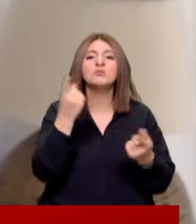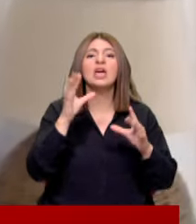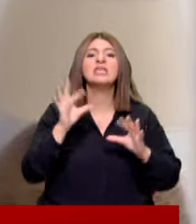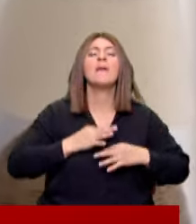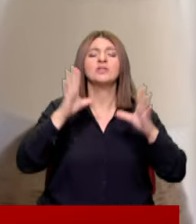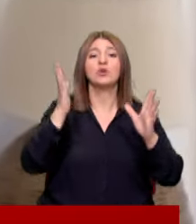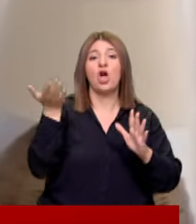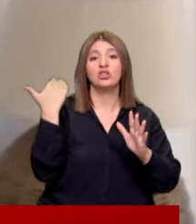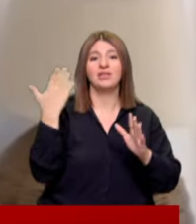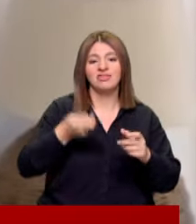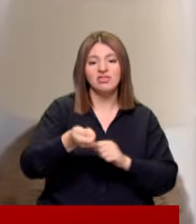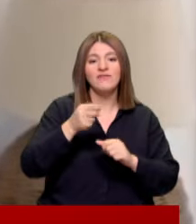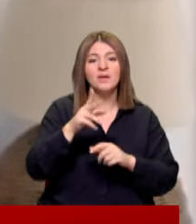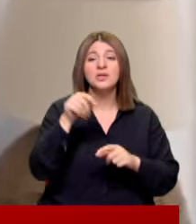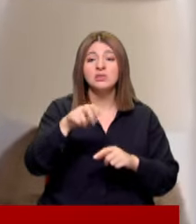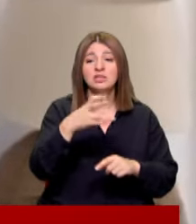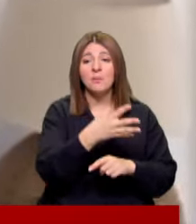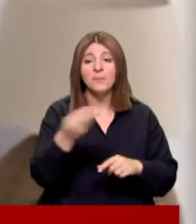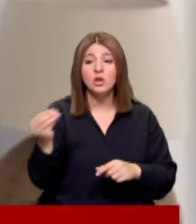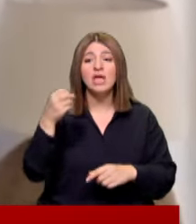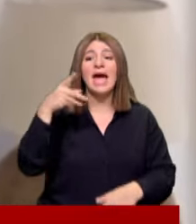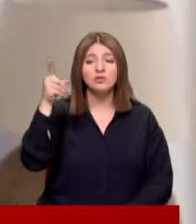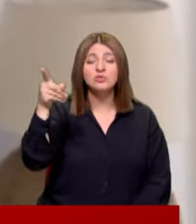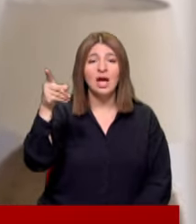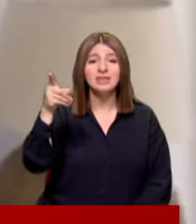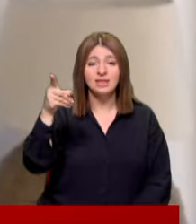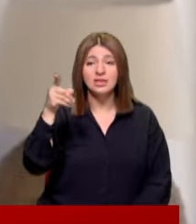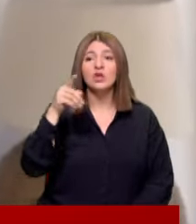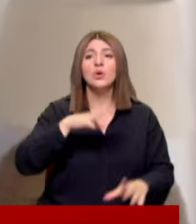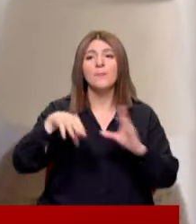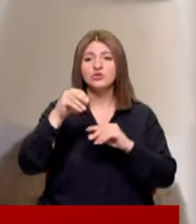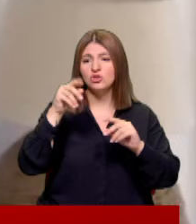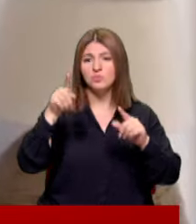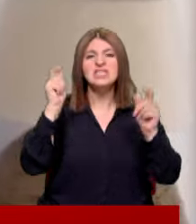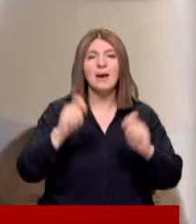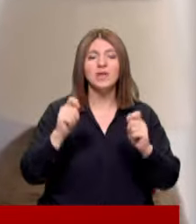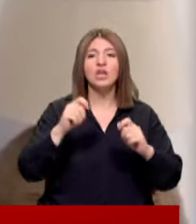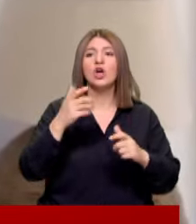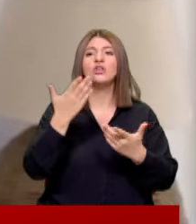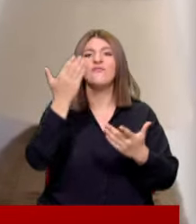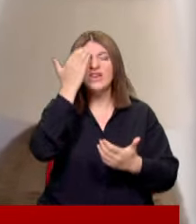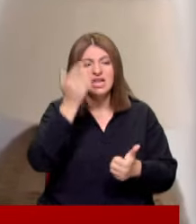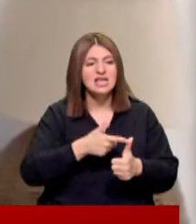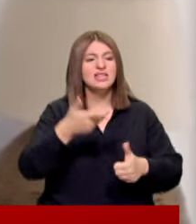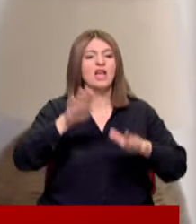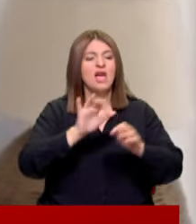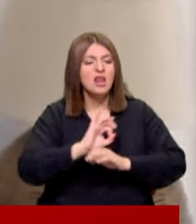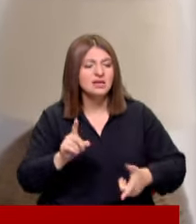yapışmıyordu Artık 85 milyon Recep Tayyip Erdoğan'ın tüm yapılanlardan yoksulluktan